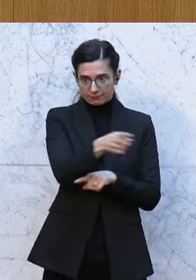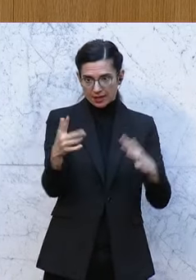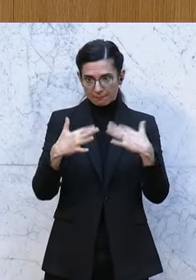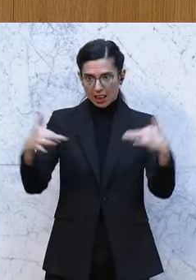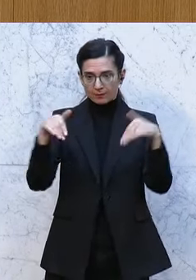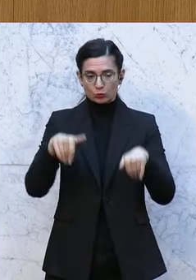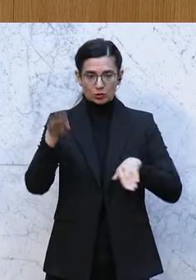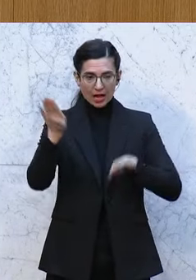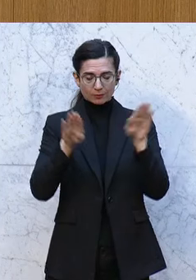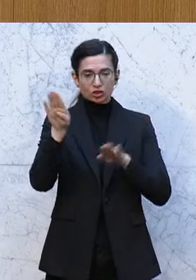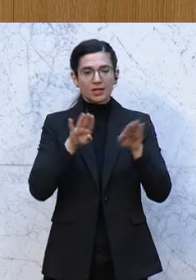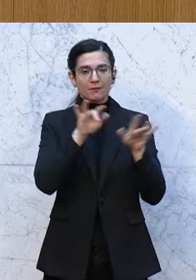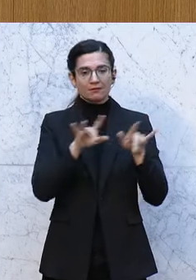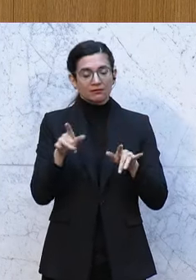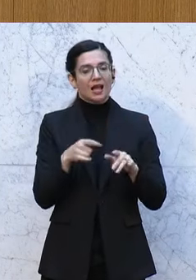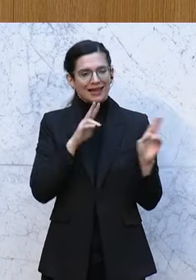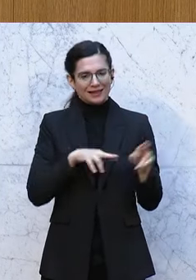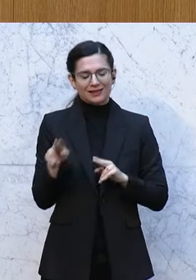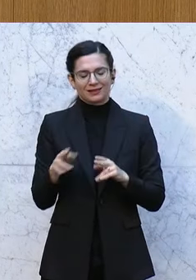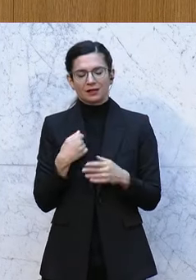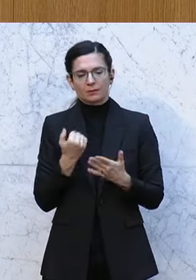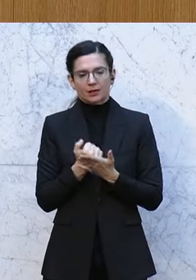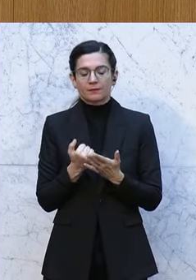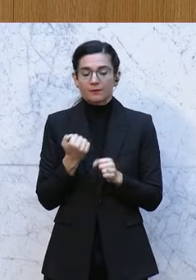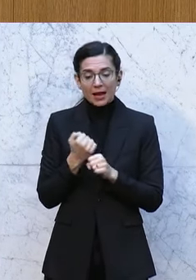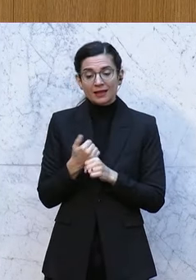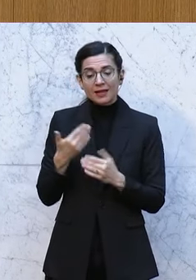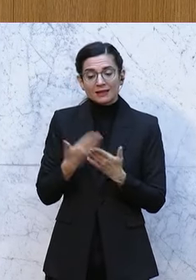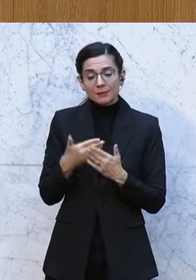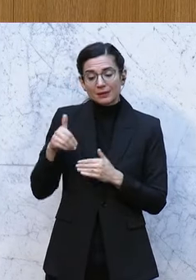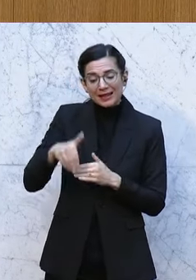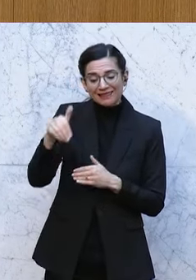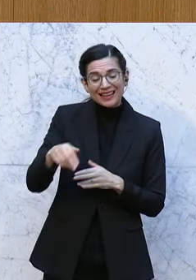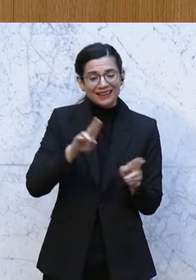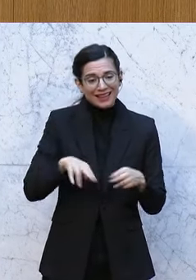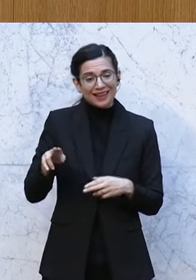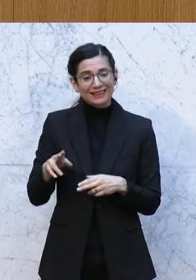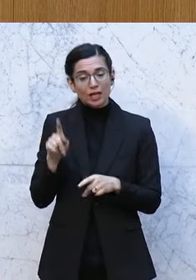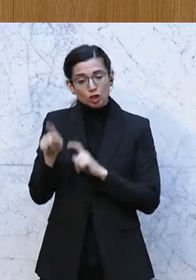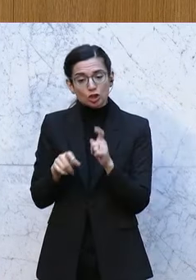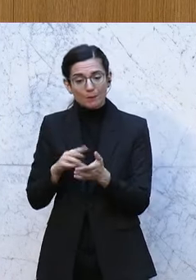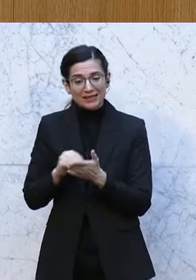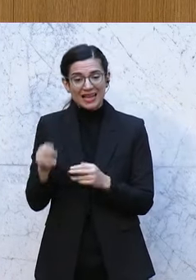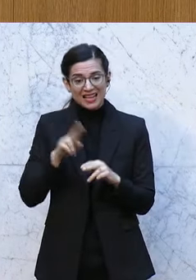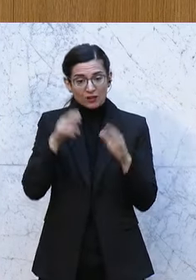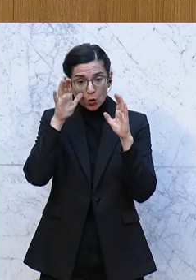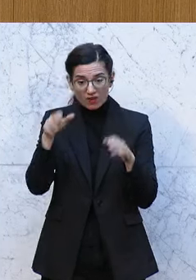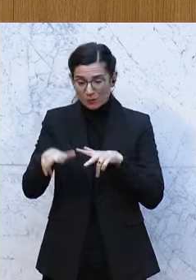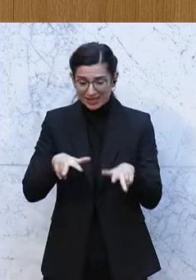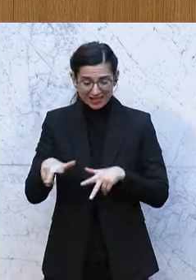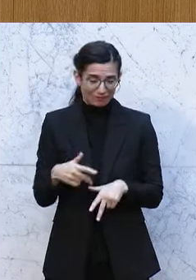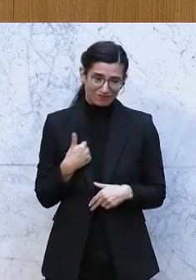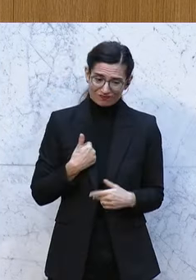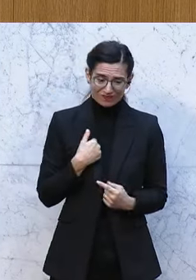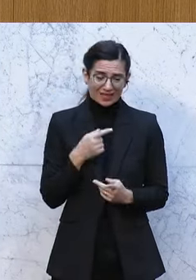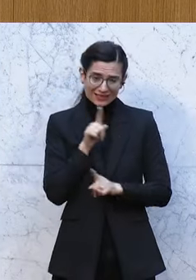diesem Haus, die Schlüsse zu ziehen, dass Milliardäre einen gerechten Beitrag zahlen. Solange die ÖVP in der Regierung ist, habe ich